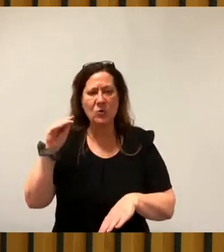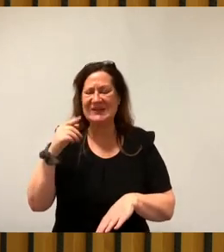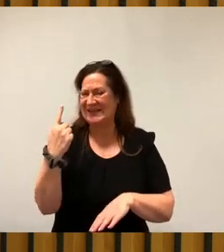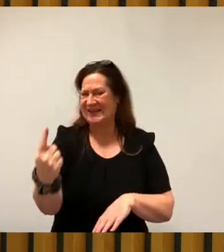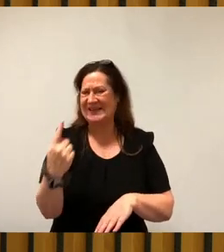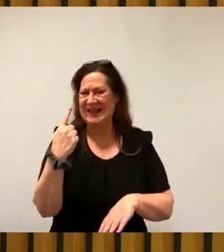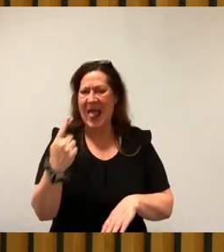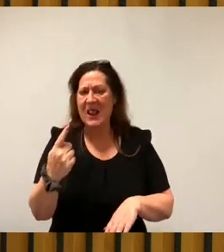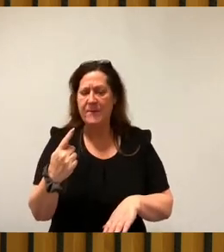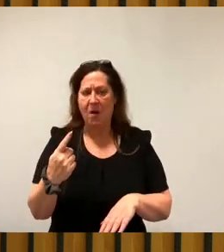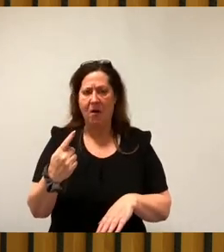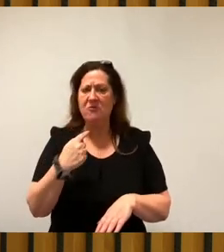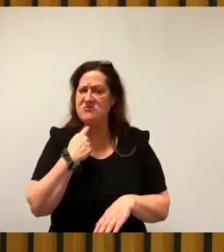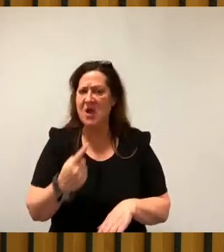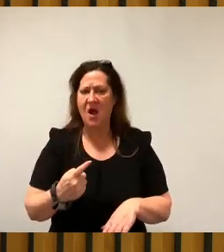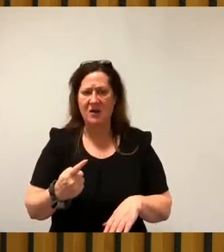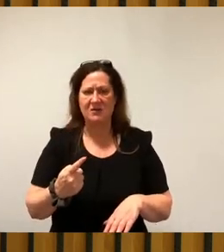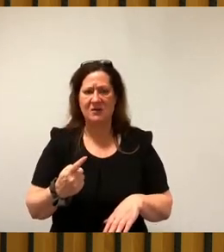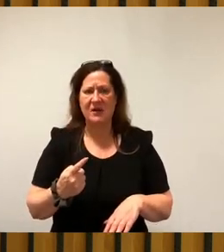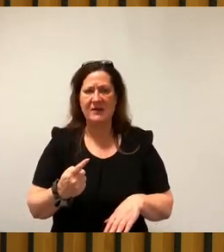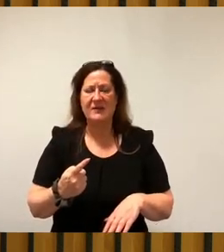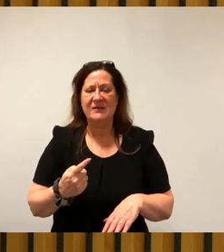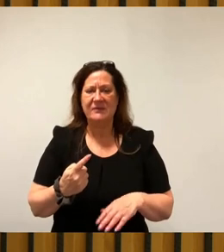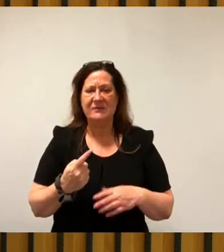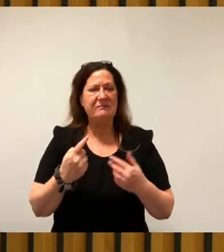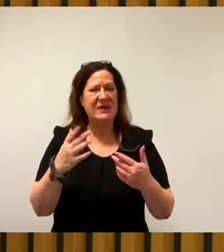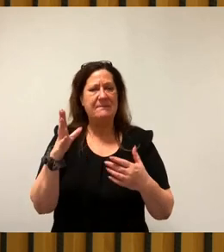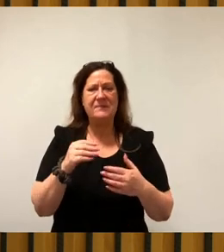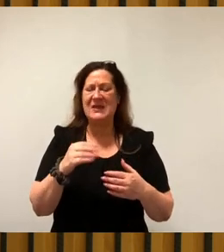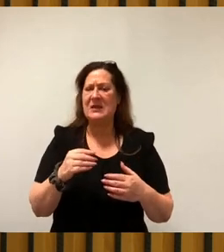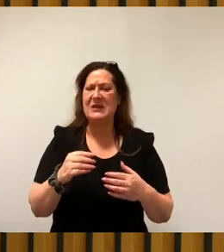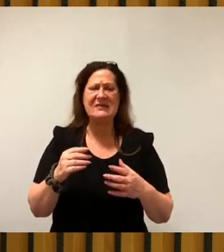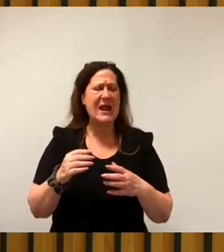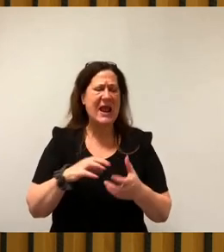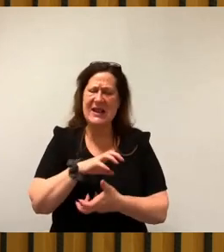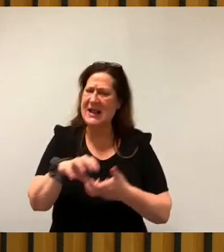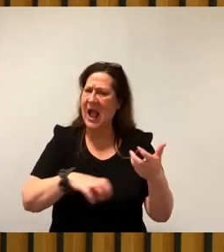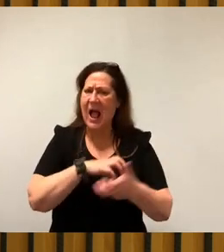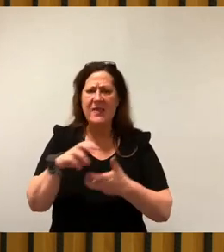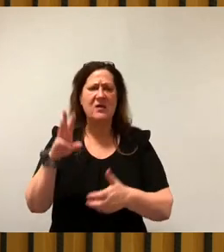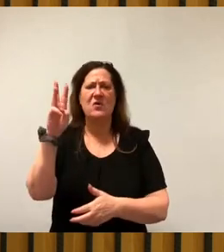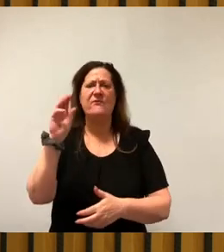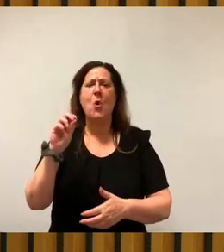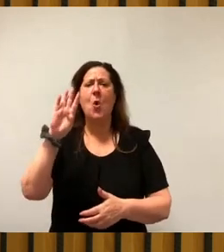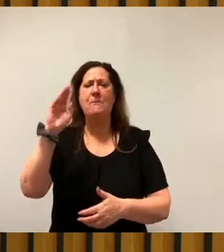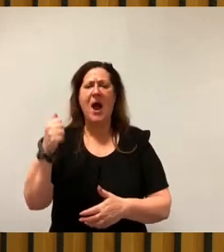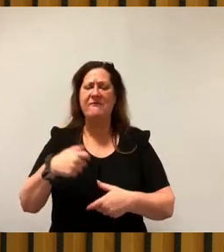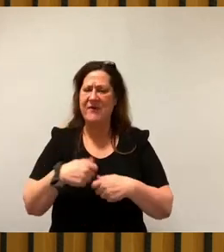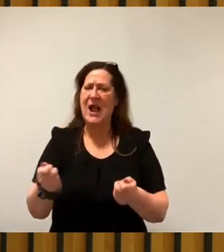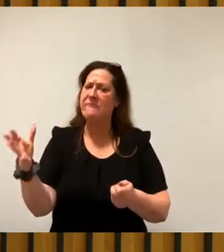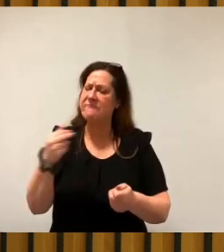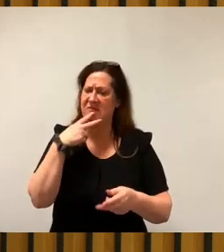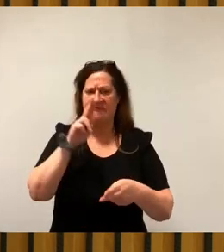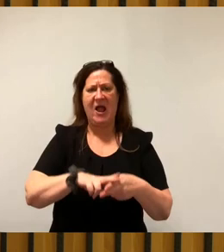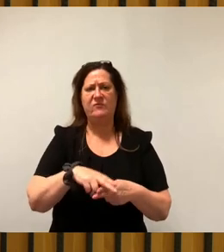bekannt, dass er einer derjenigen ist, die diesen katastrophalen Woba-Verkauf mit zu verantworten haben und